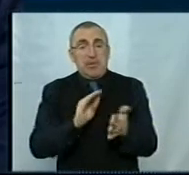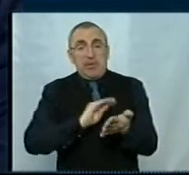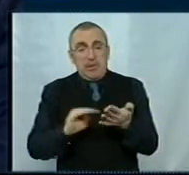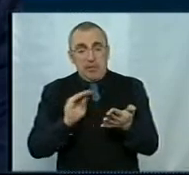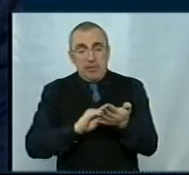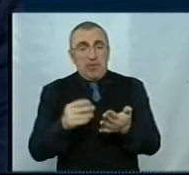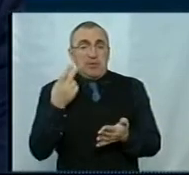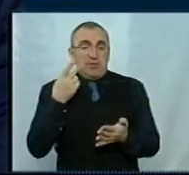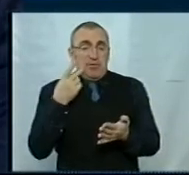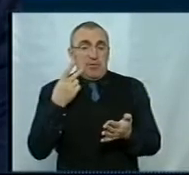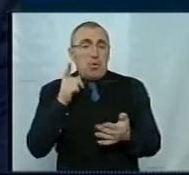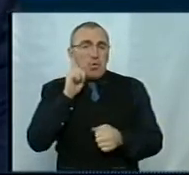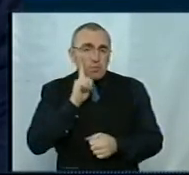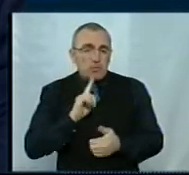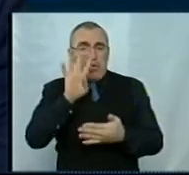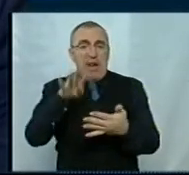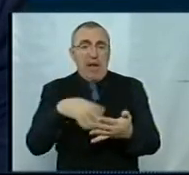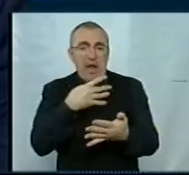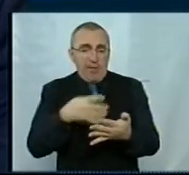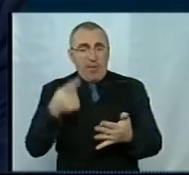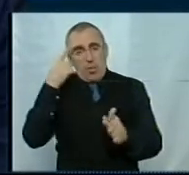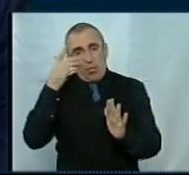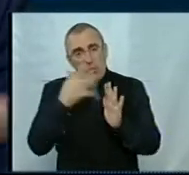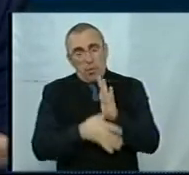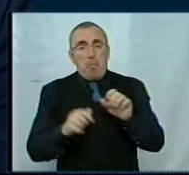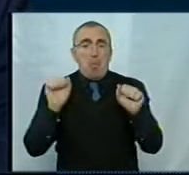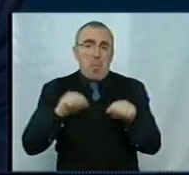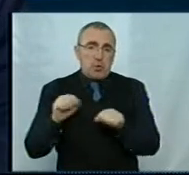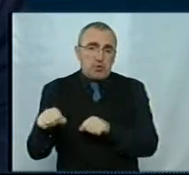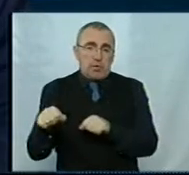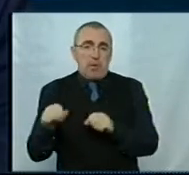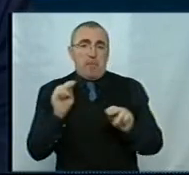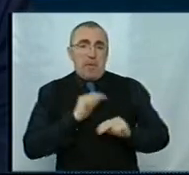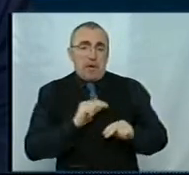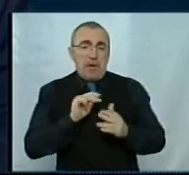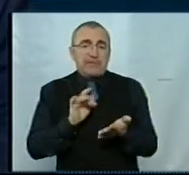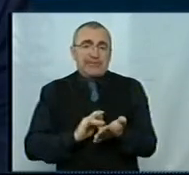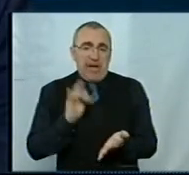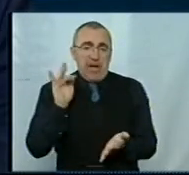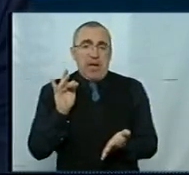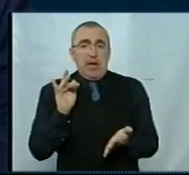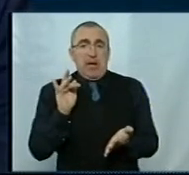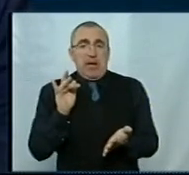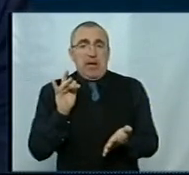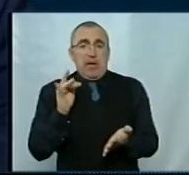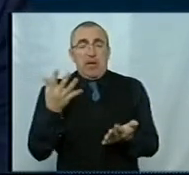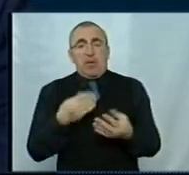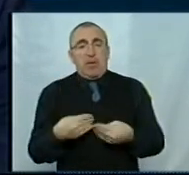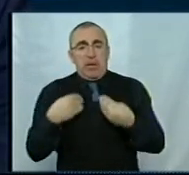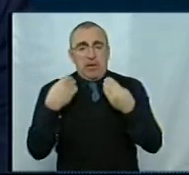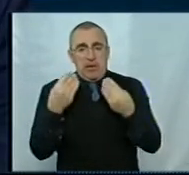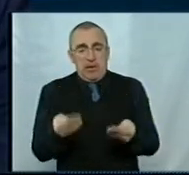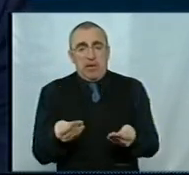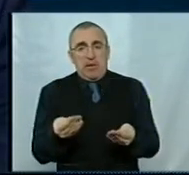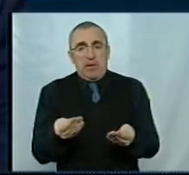зручний графік з розумінням можливості працівників центру акредитованого, які